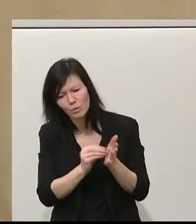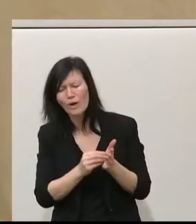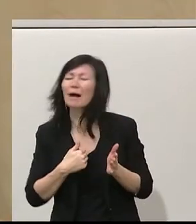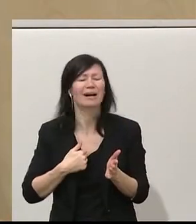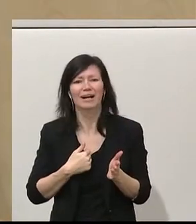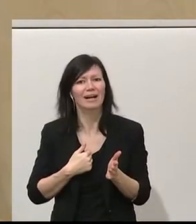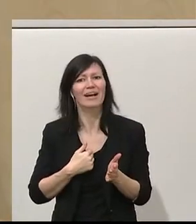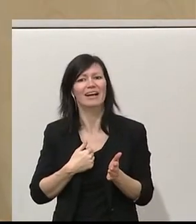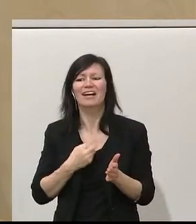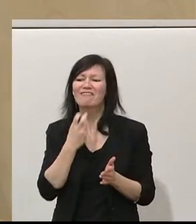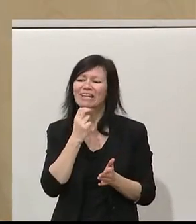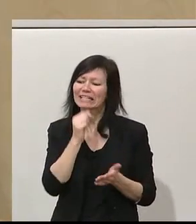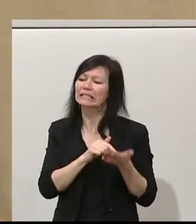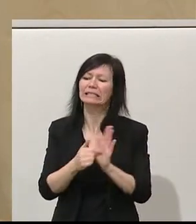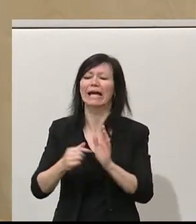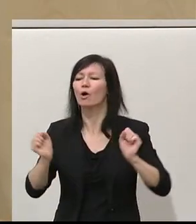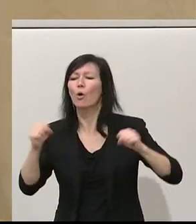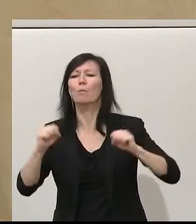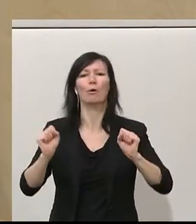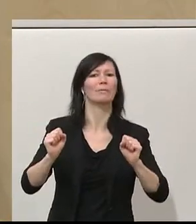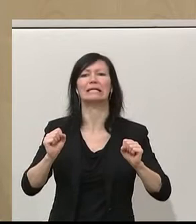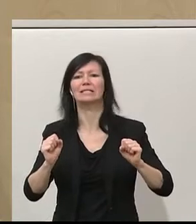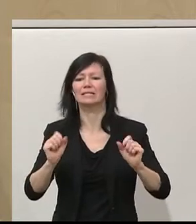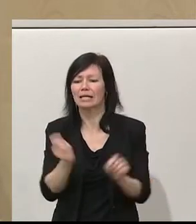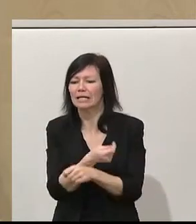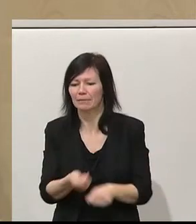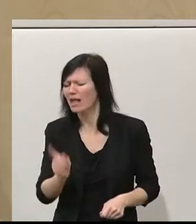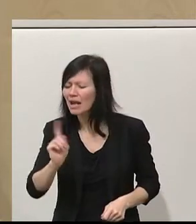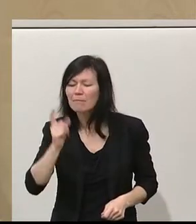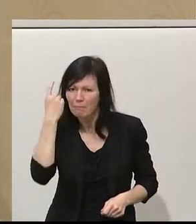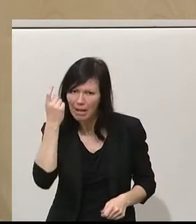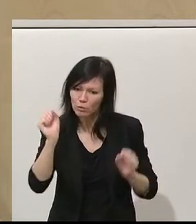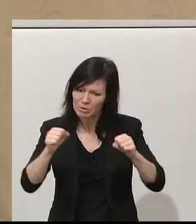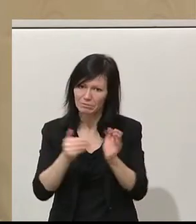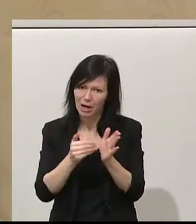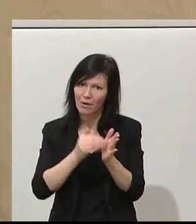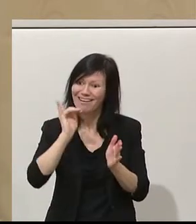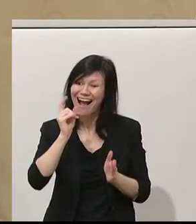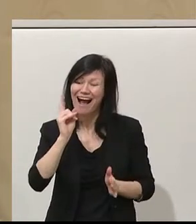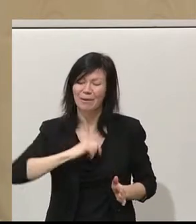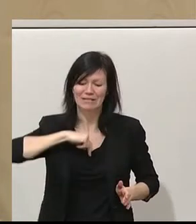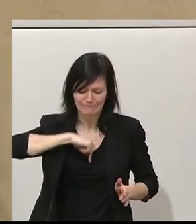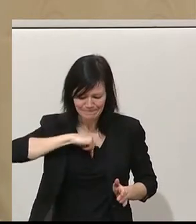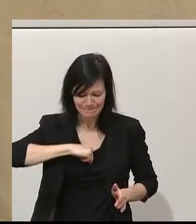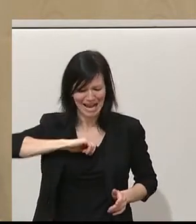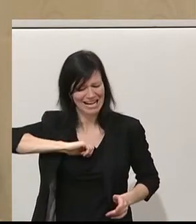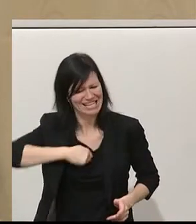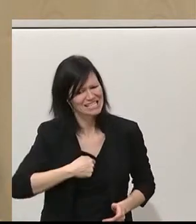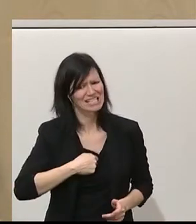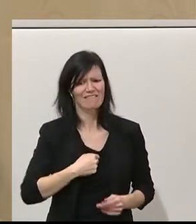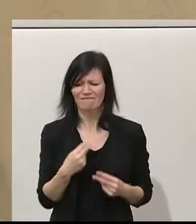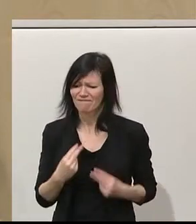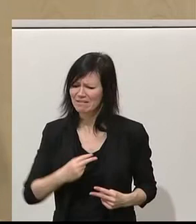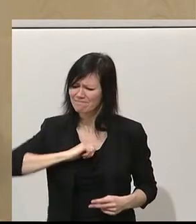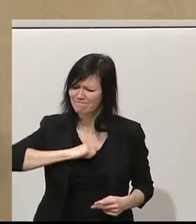darum, wo man einen Kompromiss schließt, weil ein Kompromiss notwendig ist. Aber wenn man seine fundamentalen Überzeugungen für Ministerinnenposten aufgibt, dann sollte man